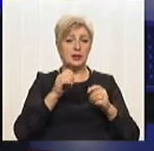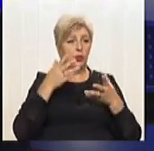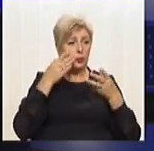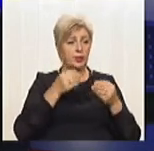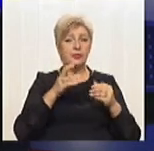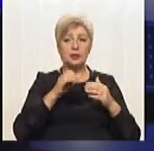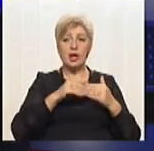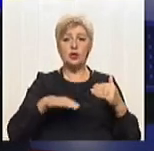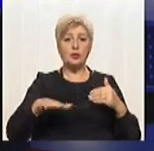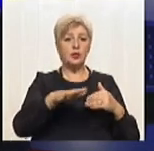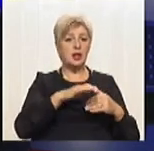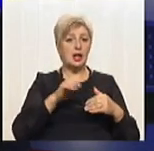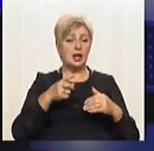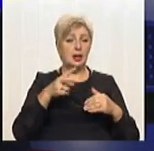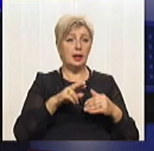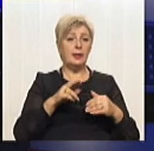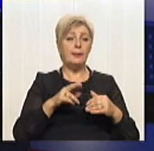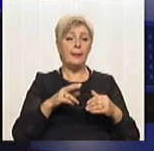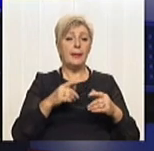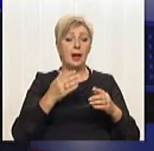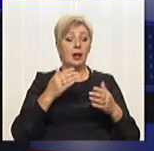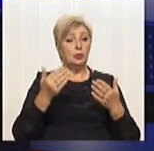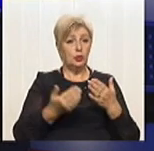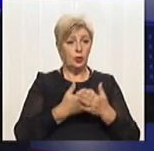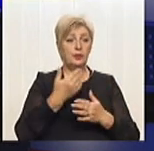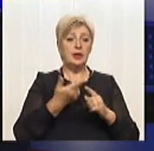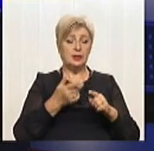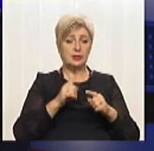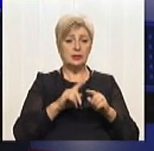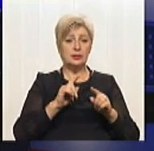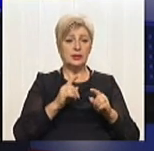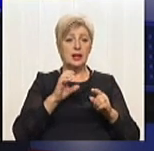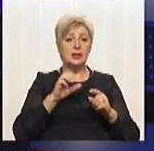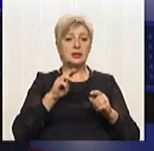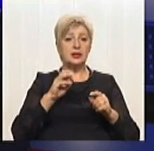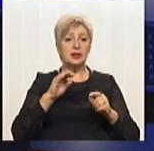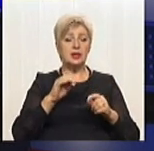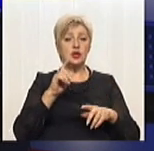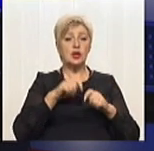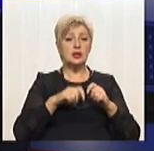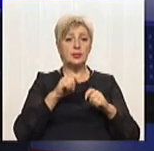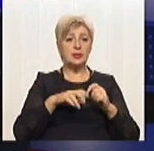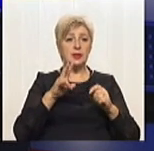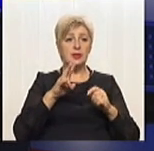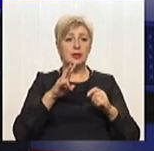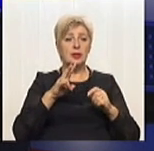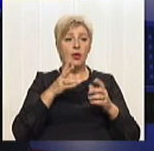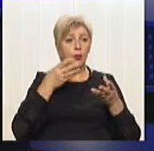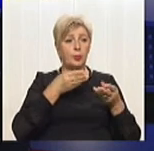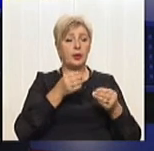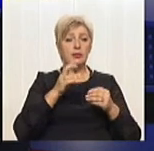Новим законом, принципово новим, є оцей закон про стратегічну експертизу експертизу впливу на довкілля.